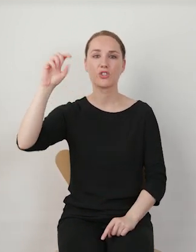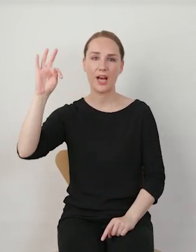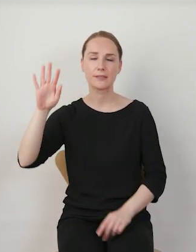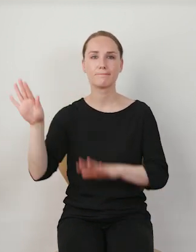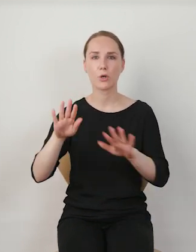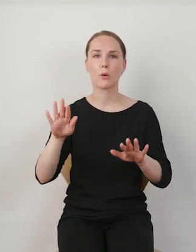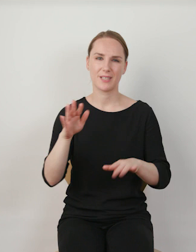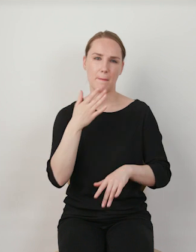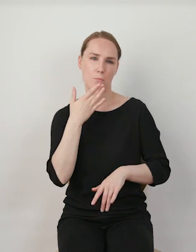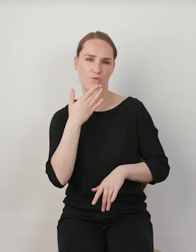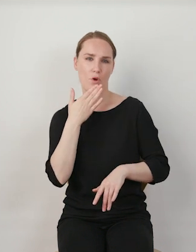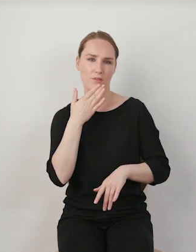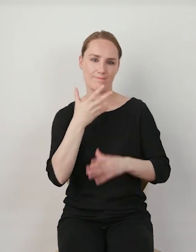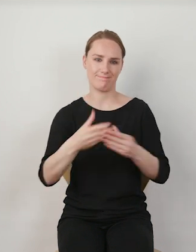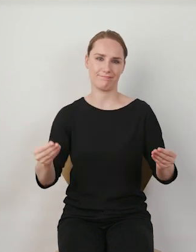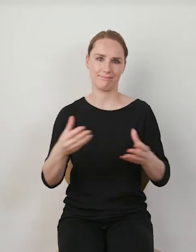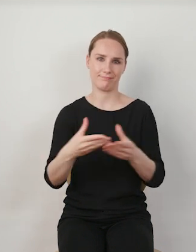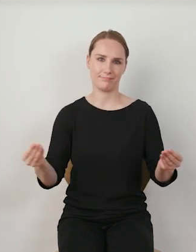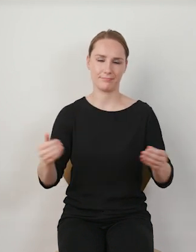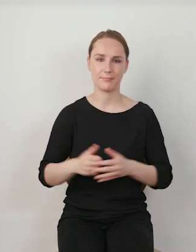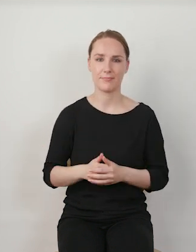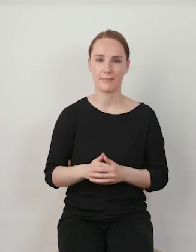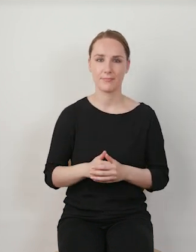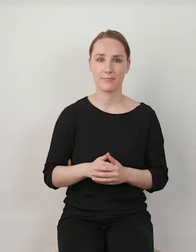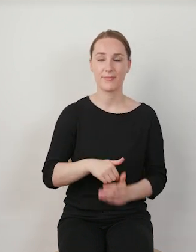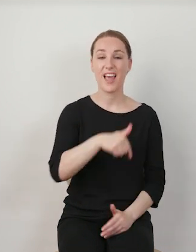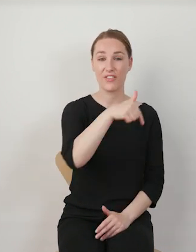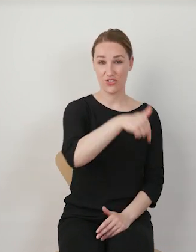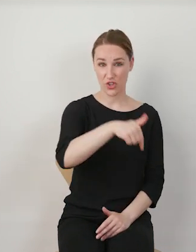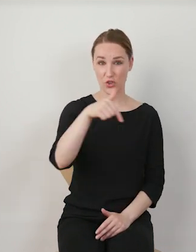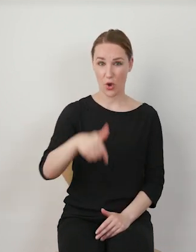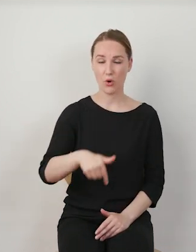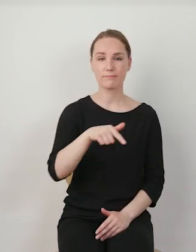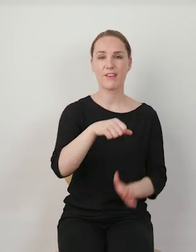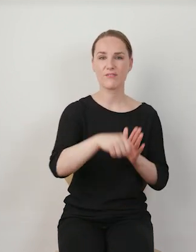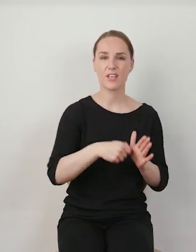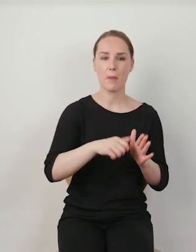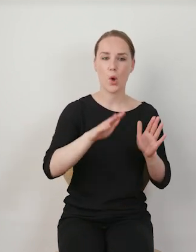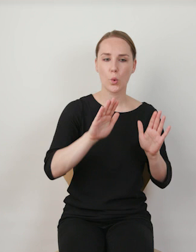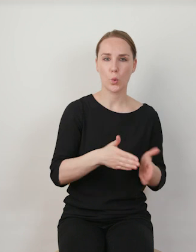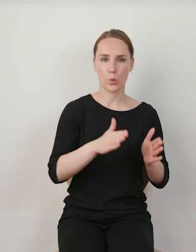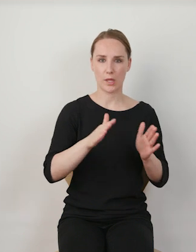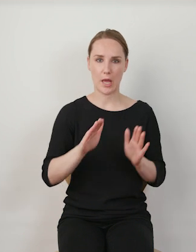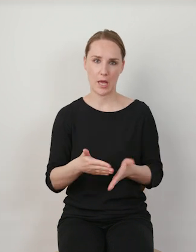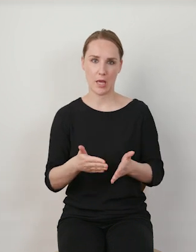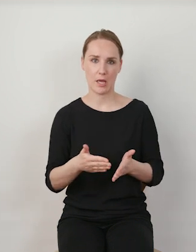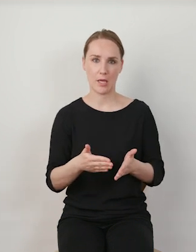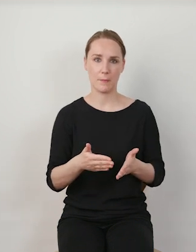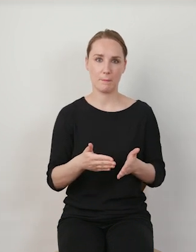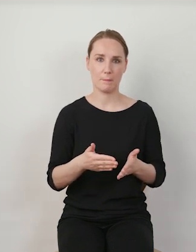mówionego. I TikTok, ze względu na to, że te formy są bardzo krótkie, te formy są